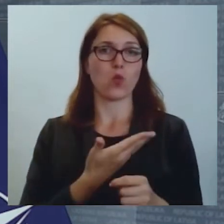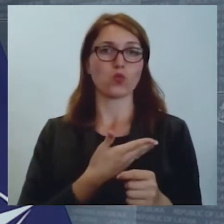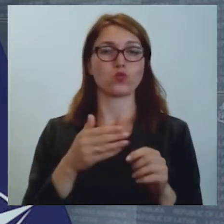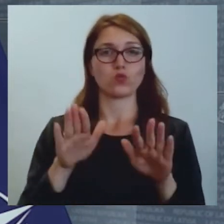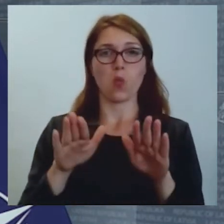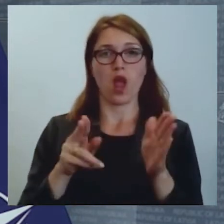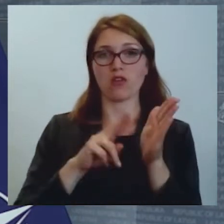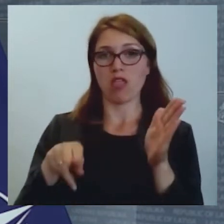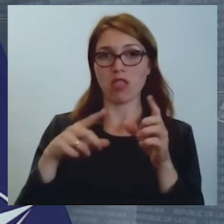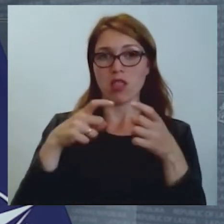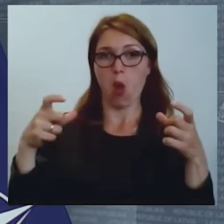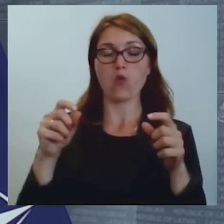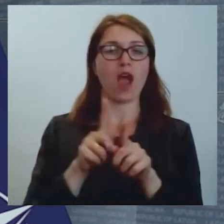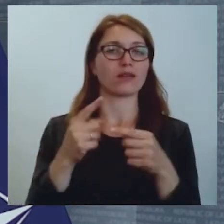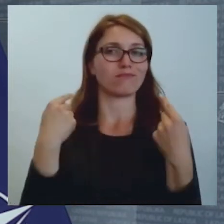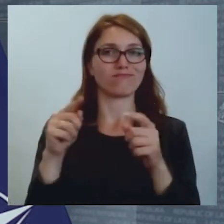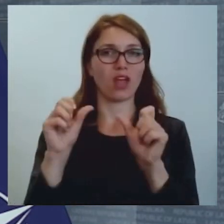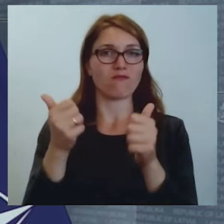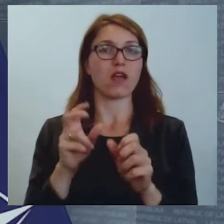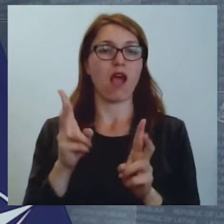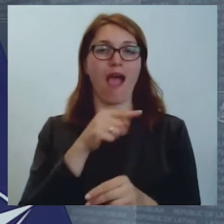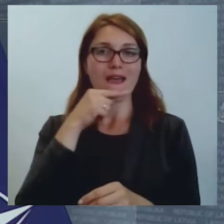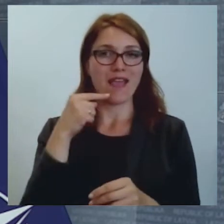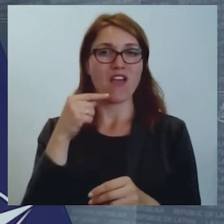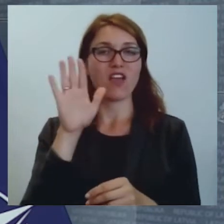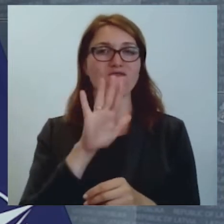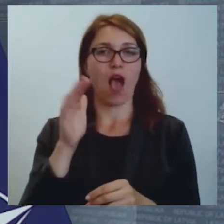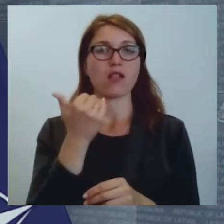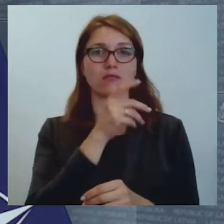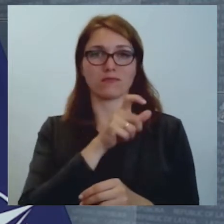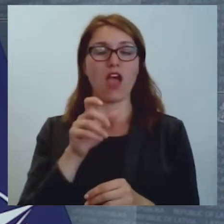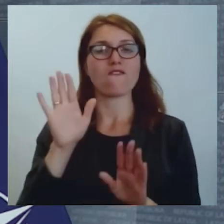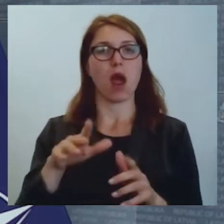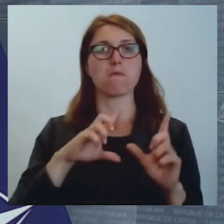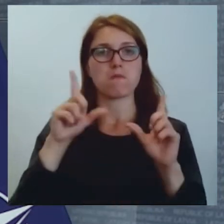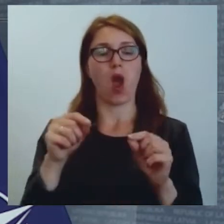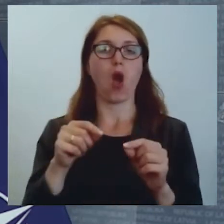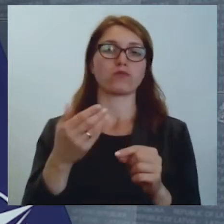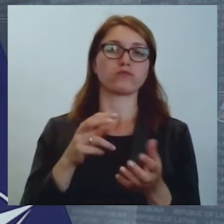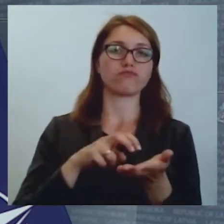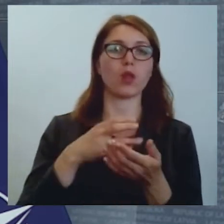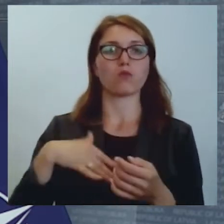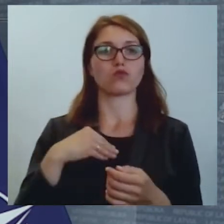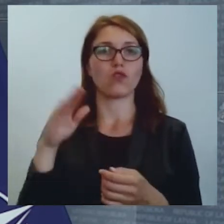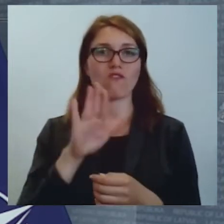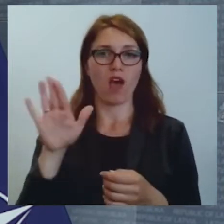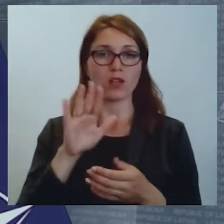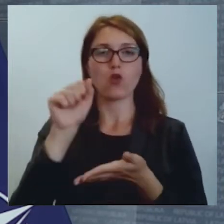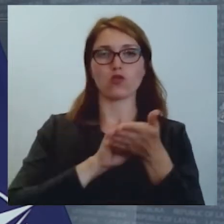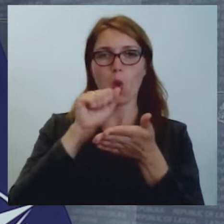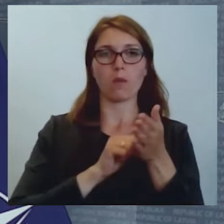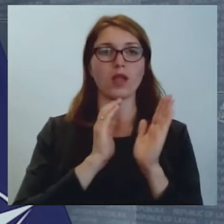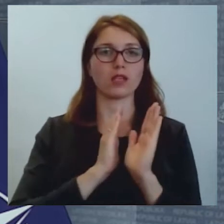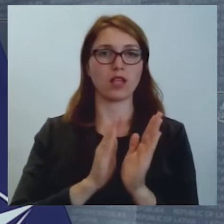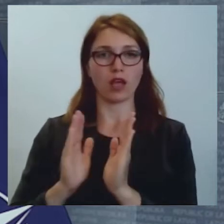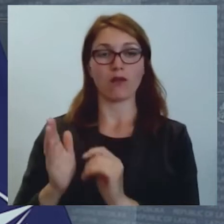citu veidu, kā Krievijas pavalsnieki var pārvietoties mūsu valstī. Dokumenti tiks gatavoti